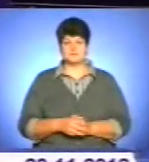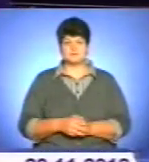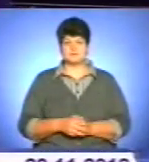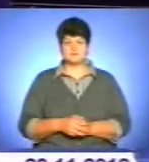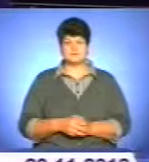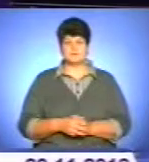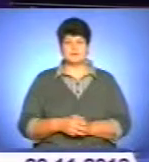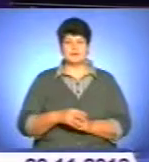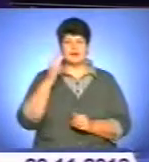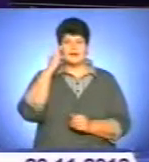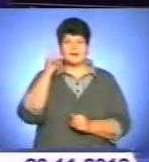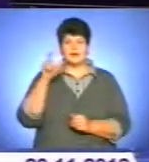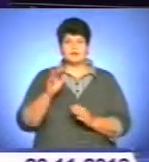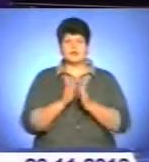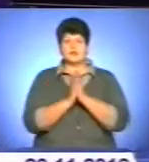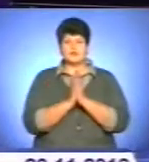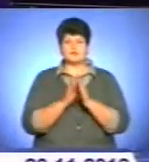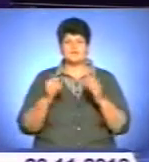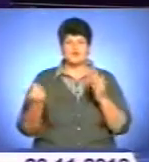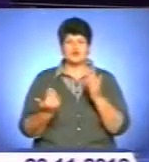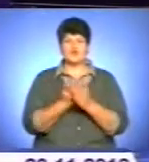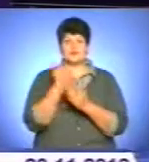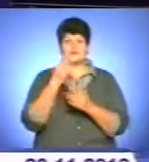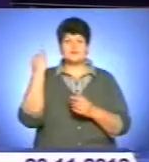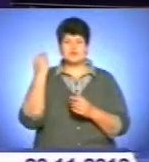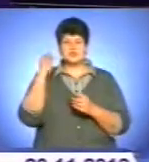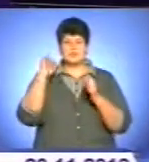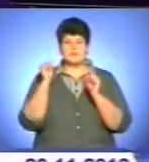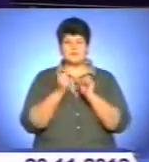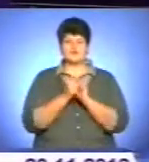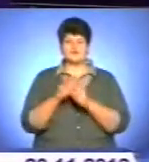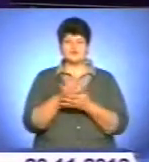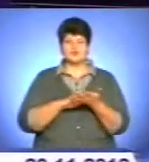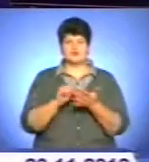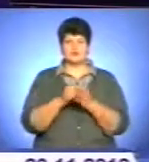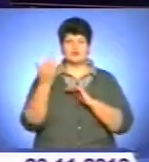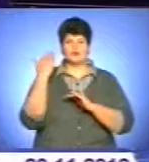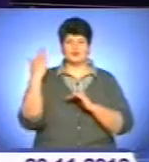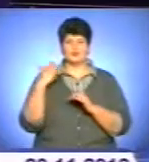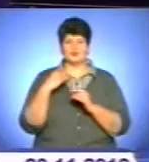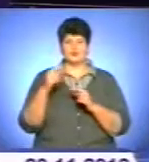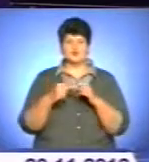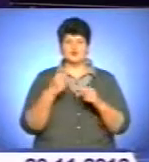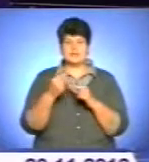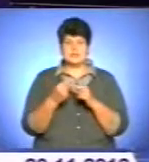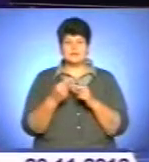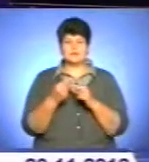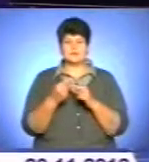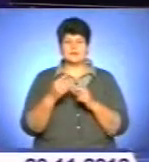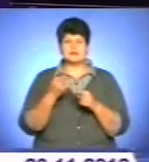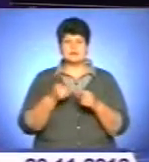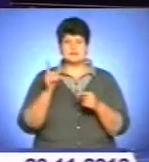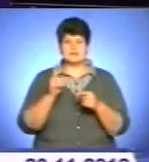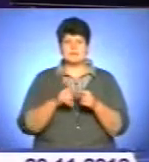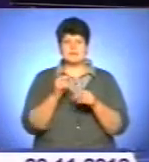Кияни просять відновити історичну пам'ятку, зруйновану ще у минулому столітті. Пам'ятник державному діячу, реформатору, прем'єр